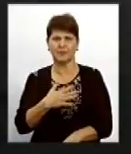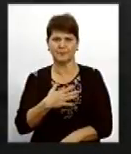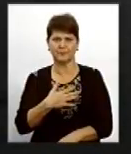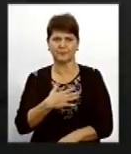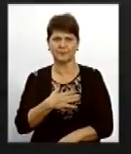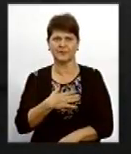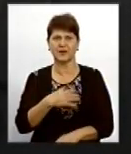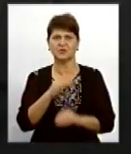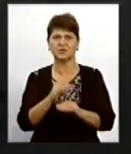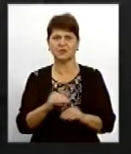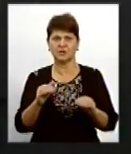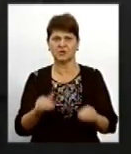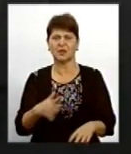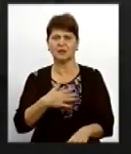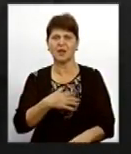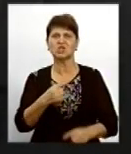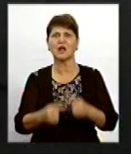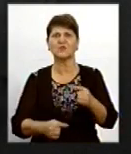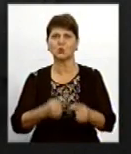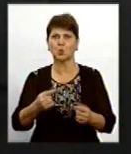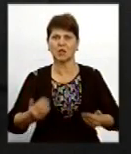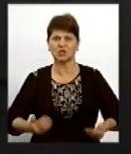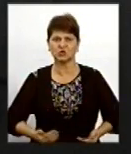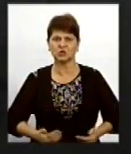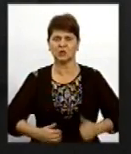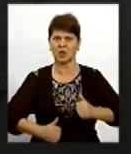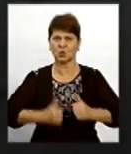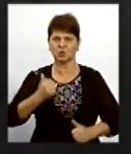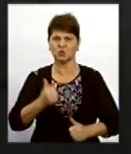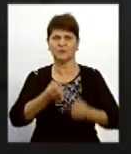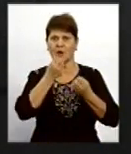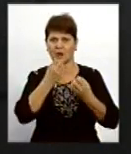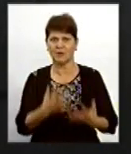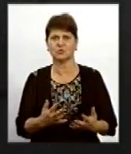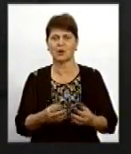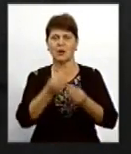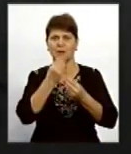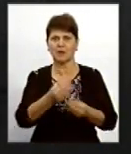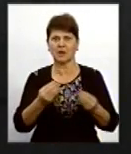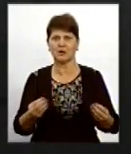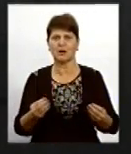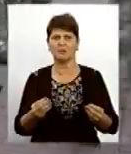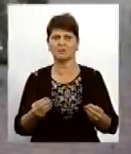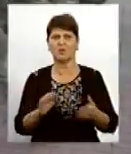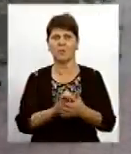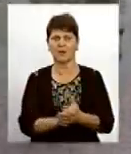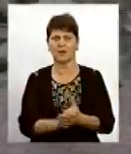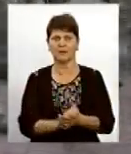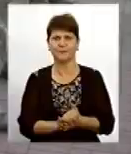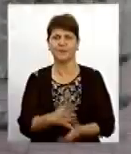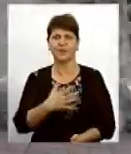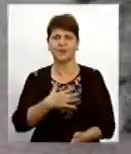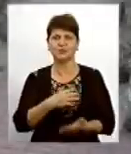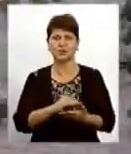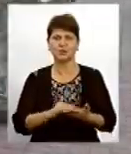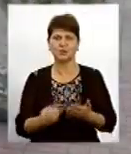діти, наші внуки жили достойно і хорошо, і прекрасно, і в мирі. Руслана